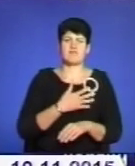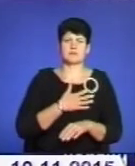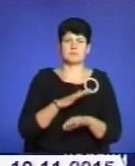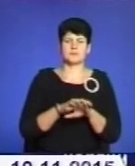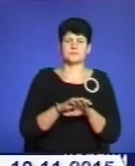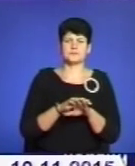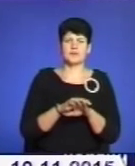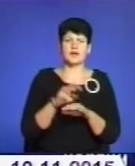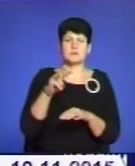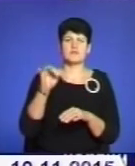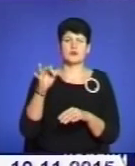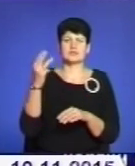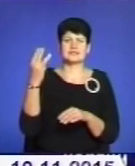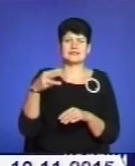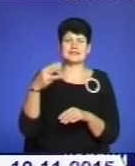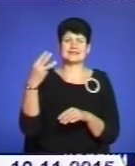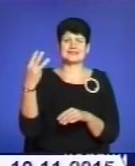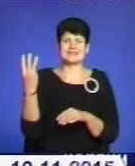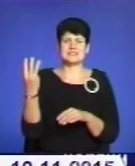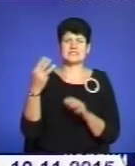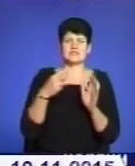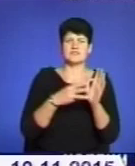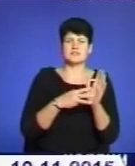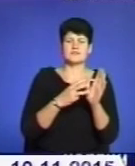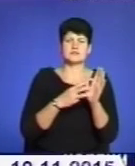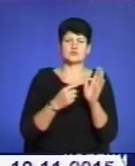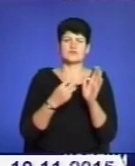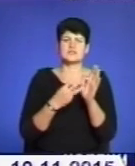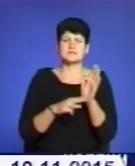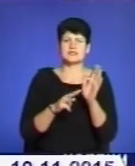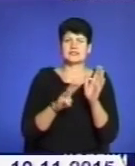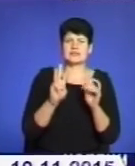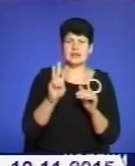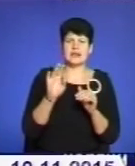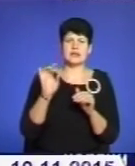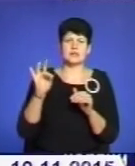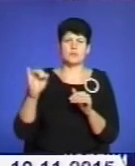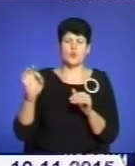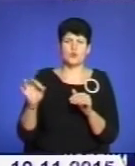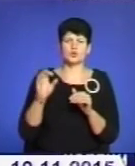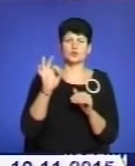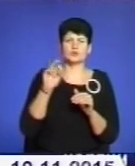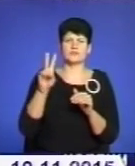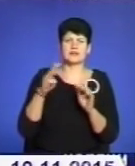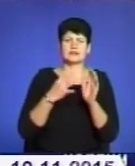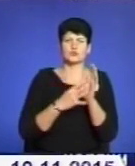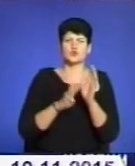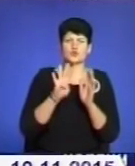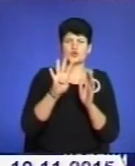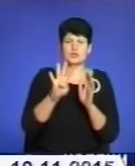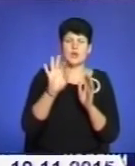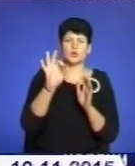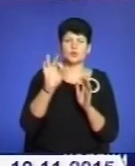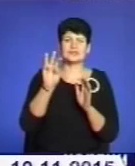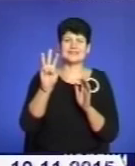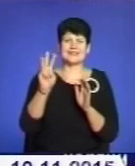МФО 338783. ЄДРПОУ 02-94-03-5.